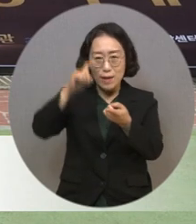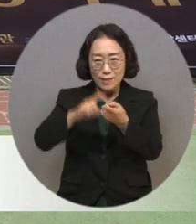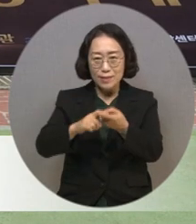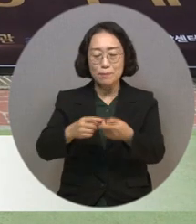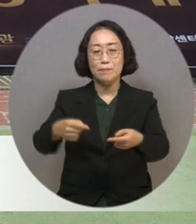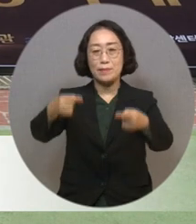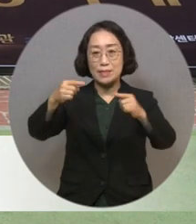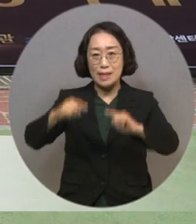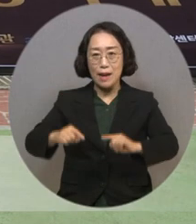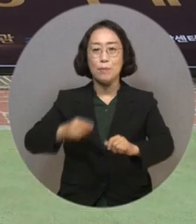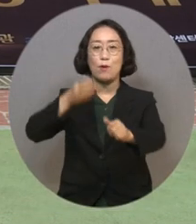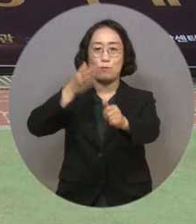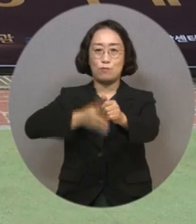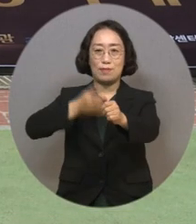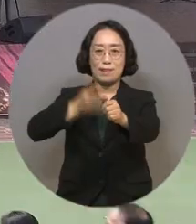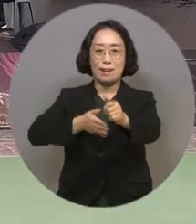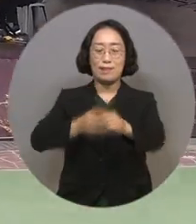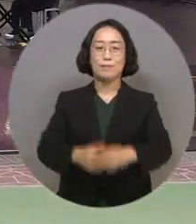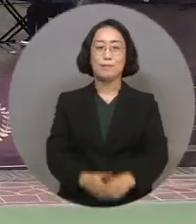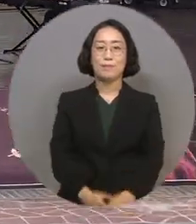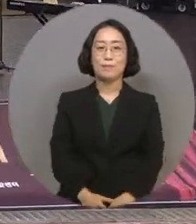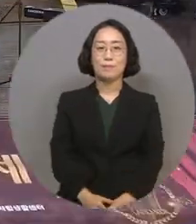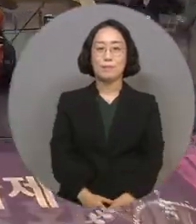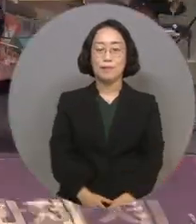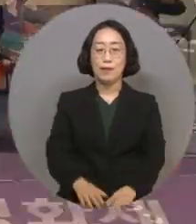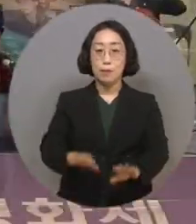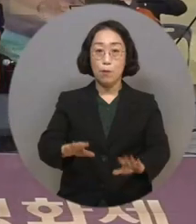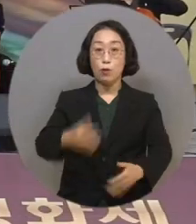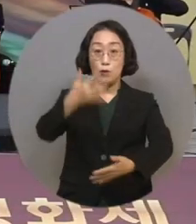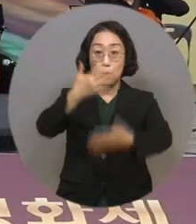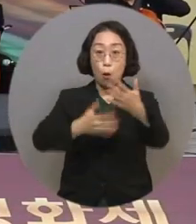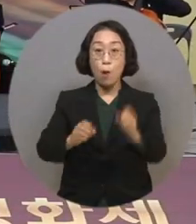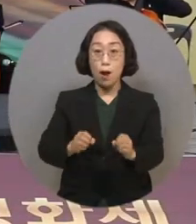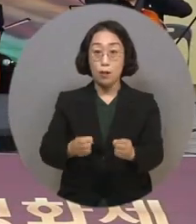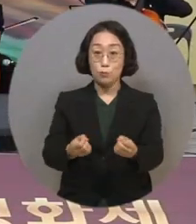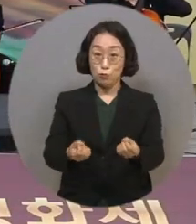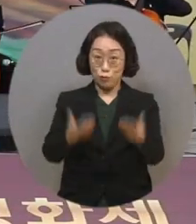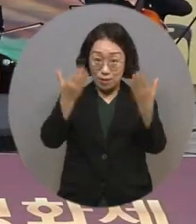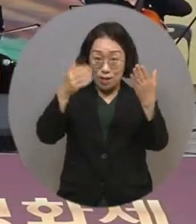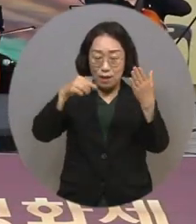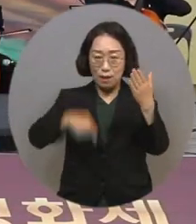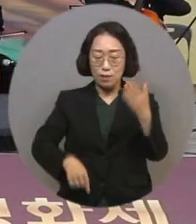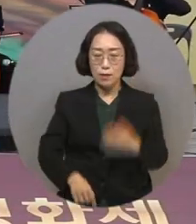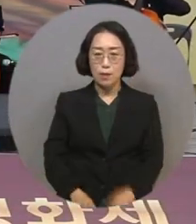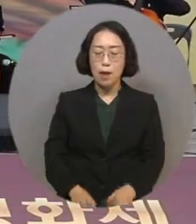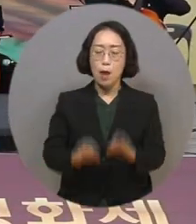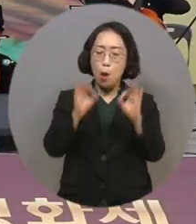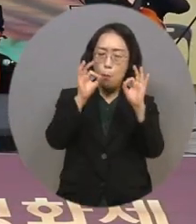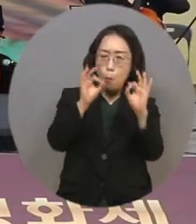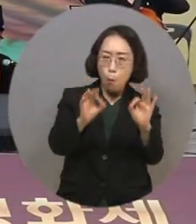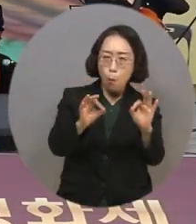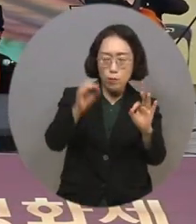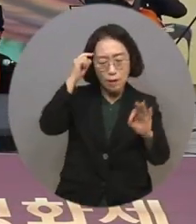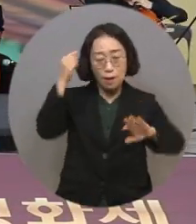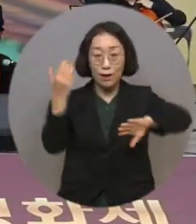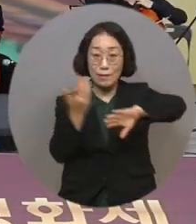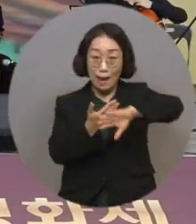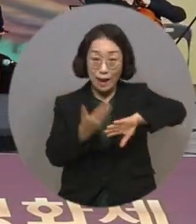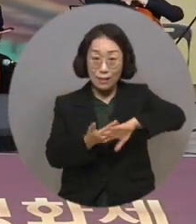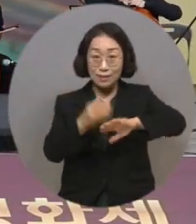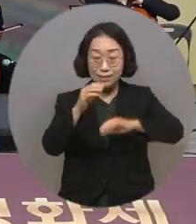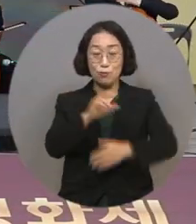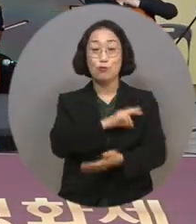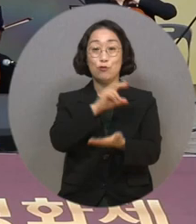참여 부탁드립니다. 이번 영화제는 시선, 같은 공간, 다른 시선을 주제로 오후